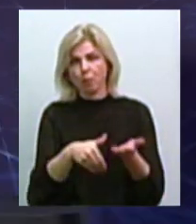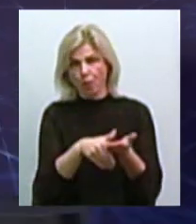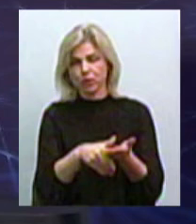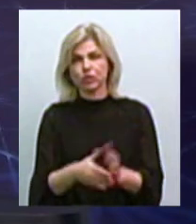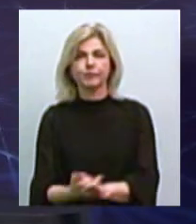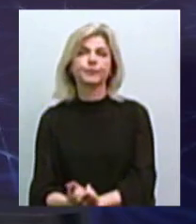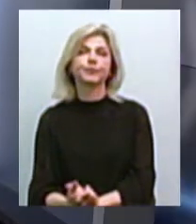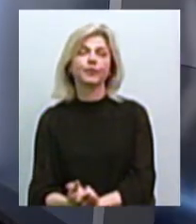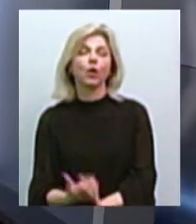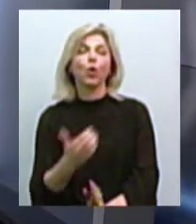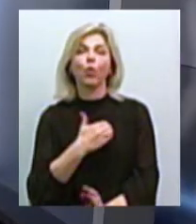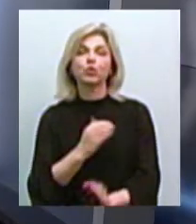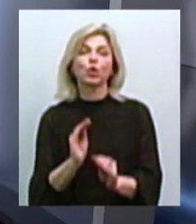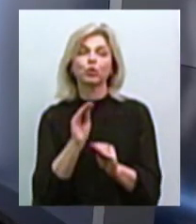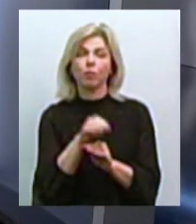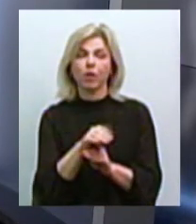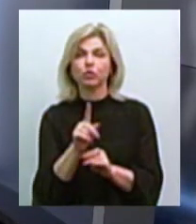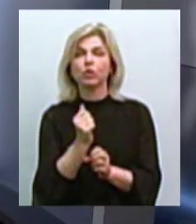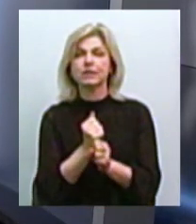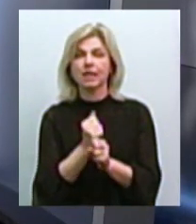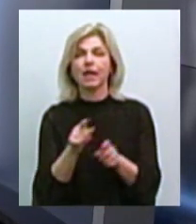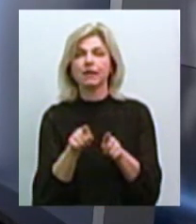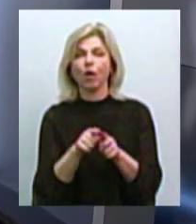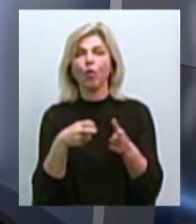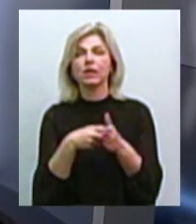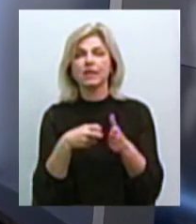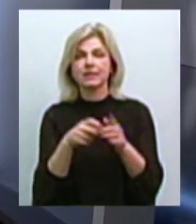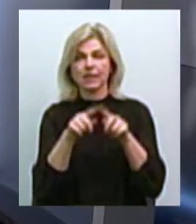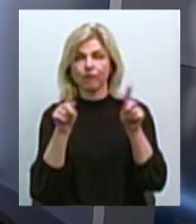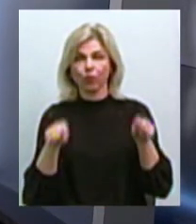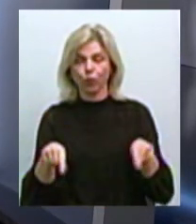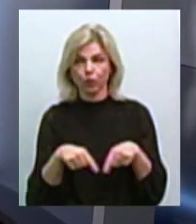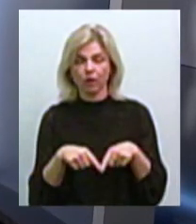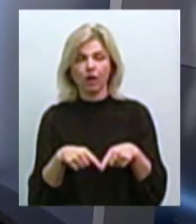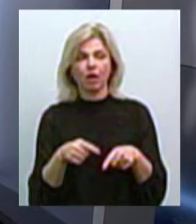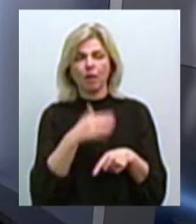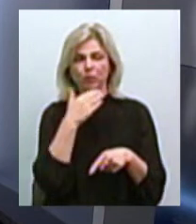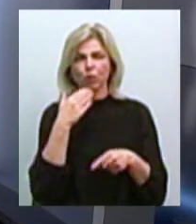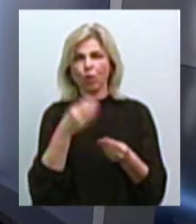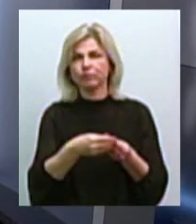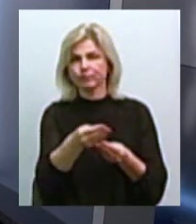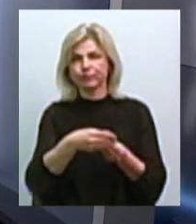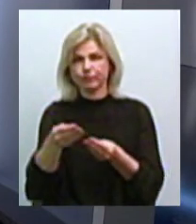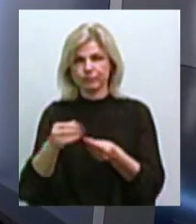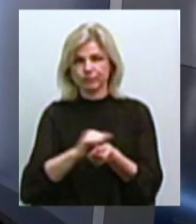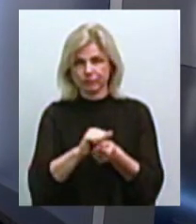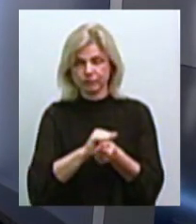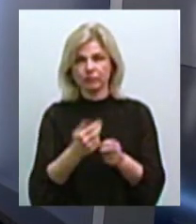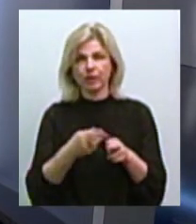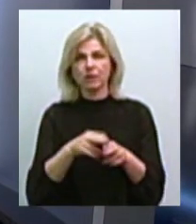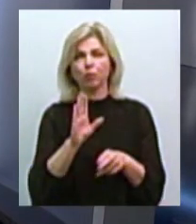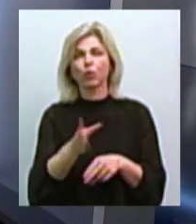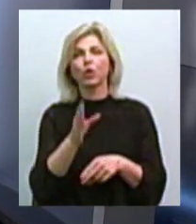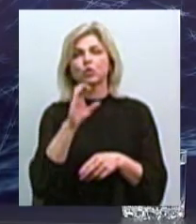Я хочу додати, що ми розробили таку листівку в великій кількості, яка буде нашим соціальним патрулюванням